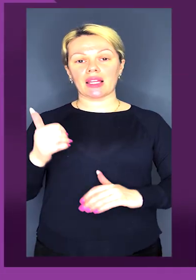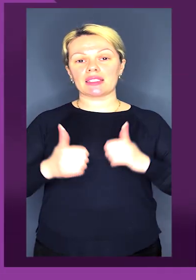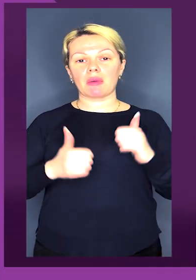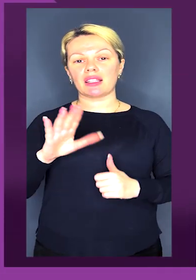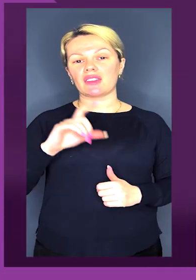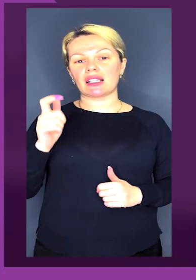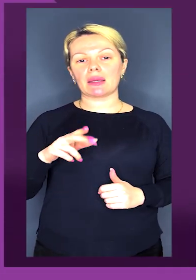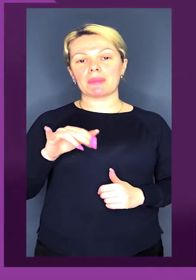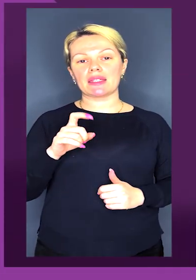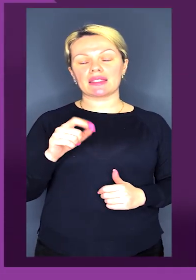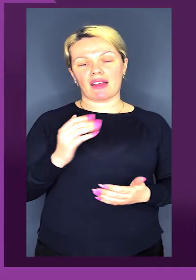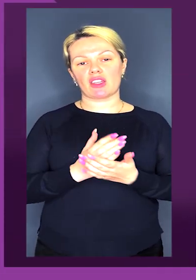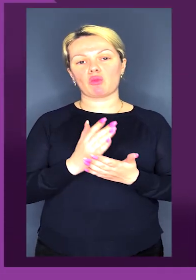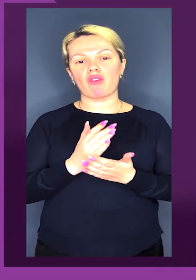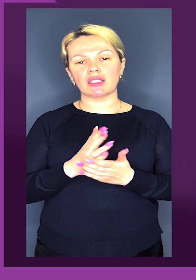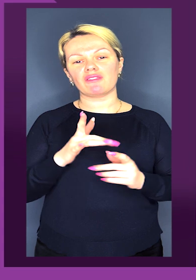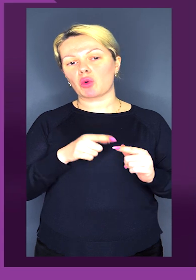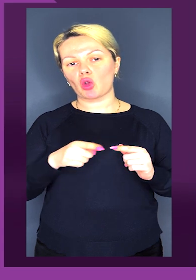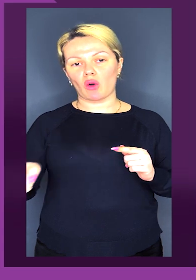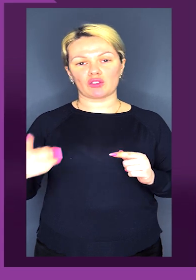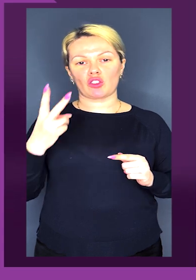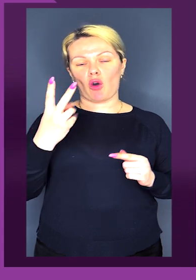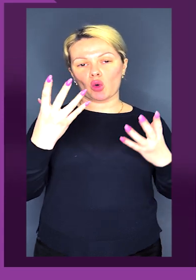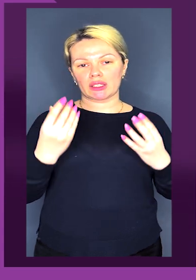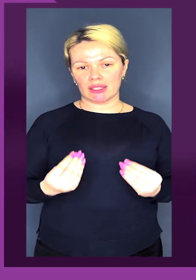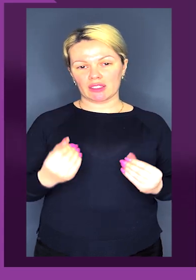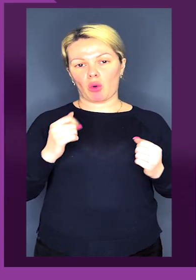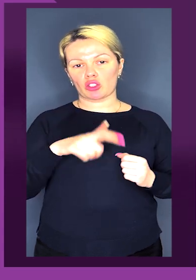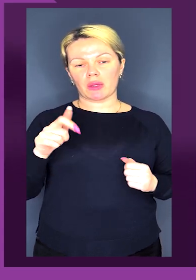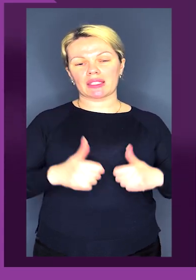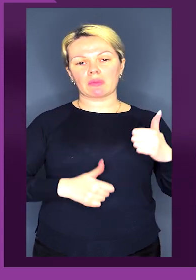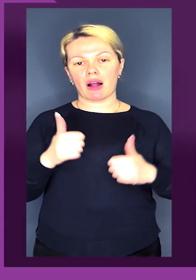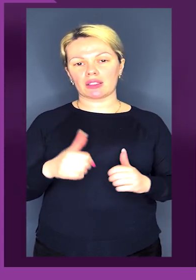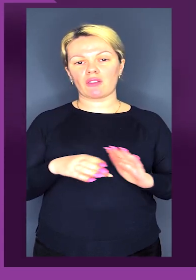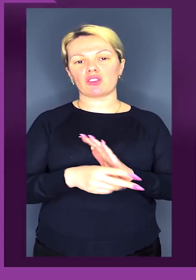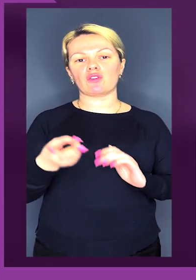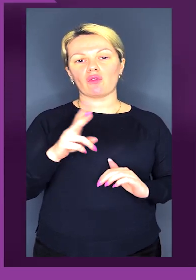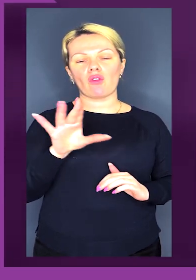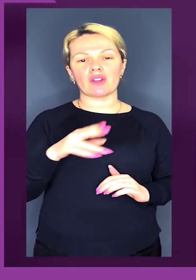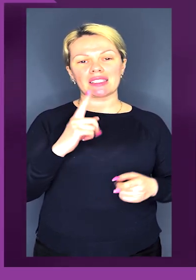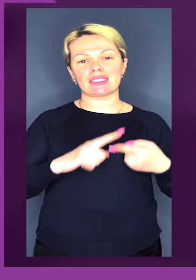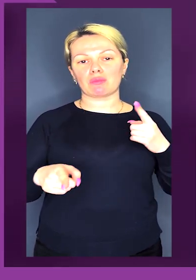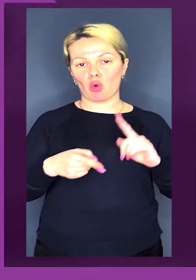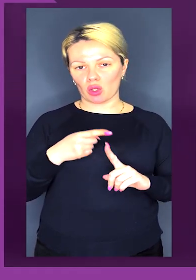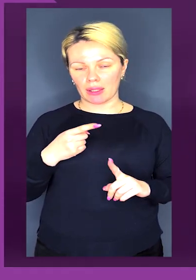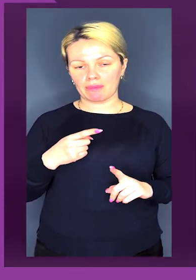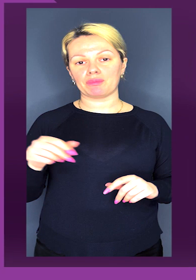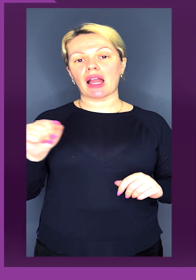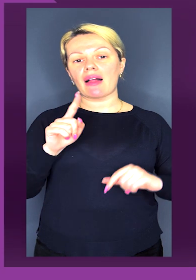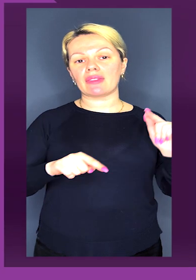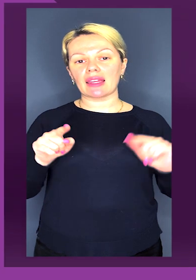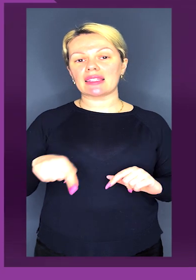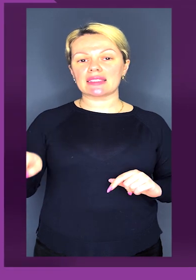Змагання в італійській Пізі відбувалися впродовж двох днів. Спортсмени змагалися у двох видах зброї,